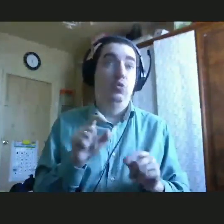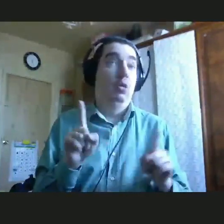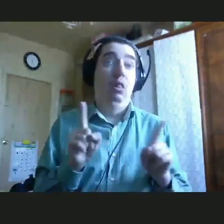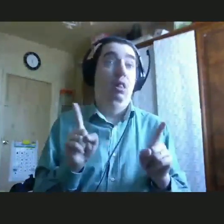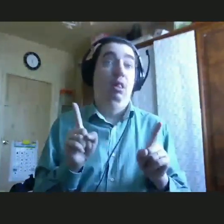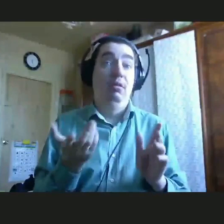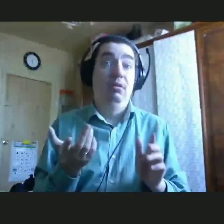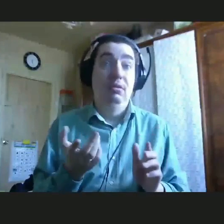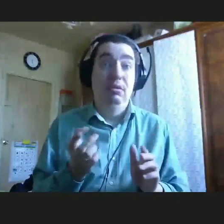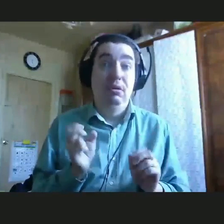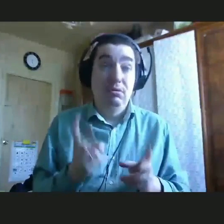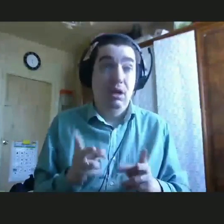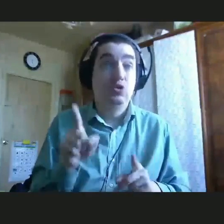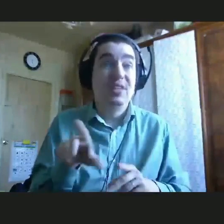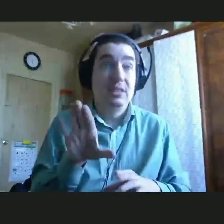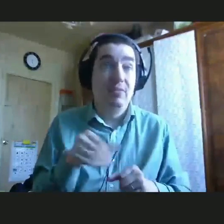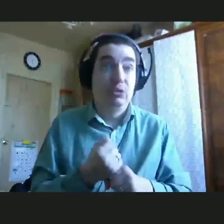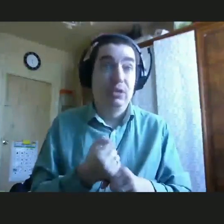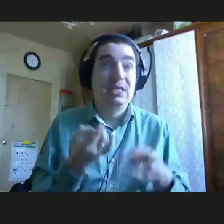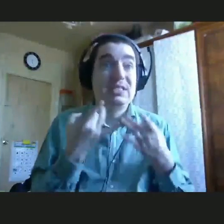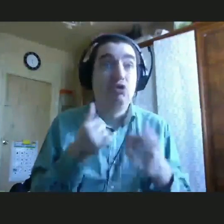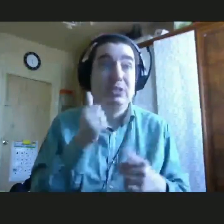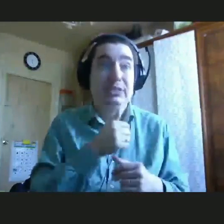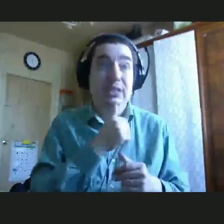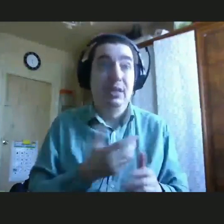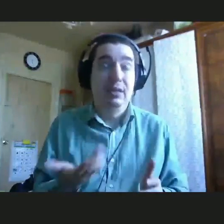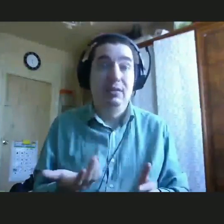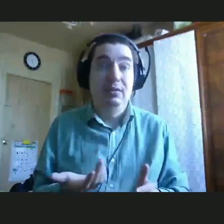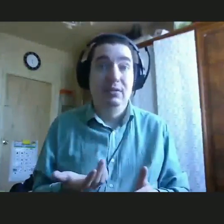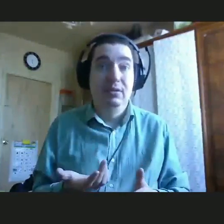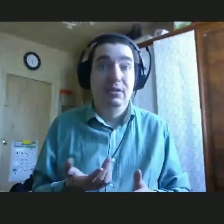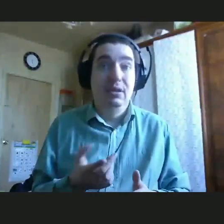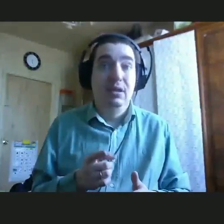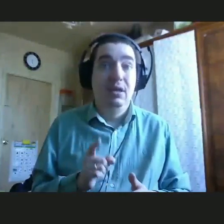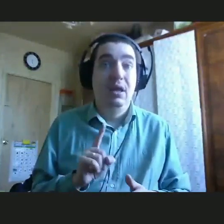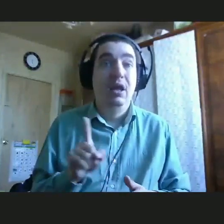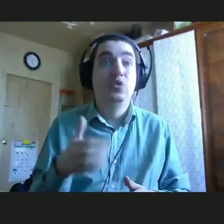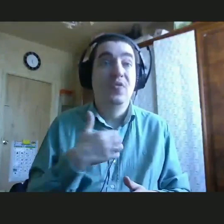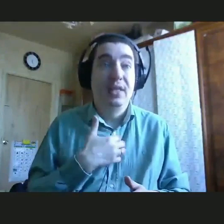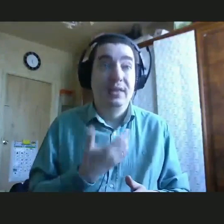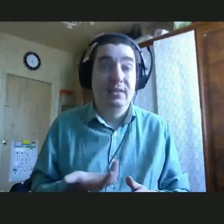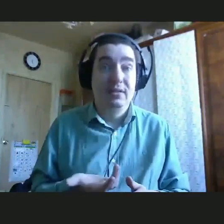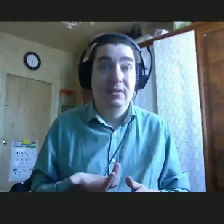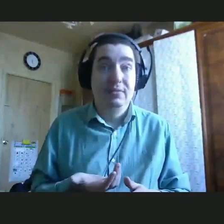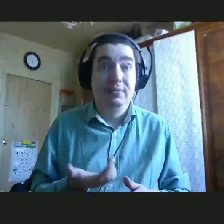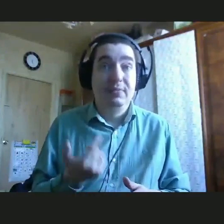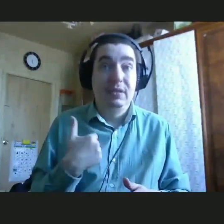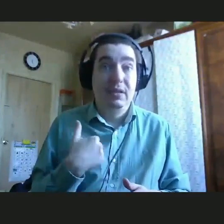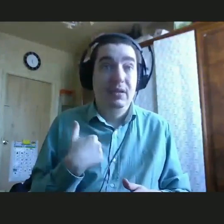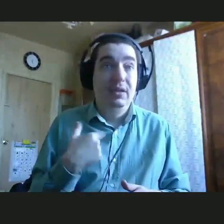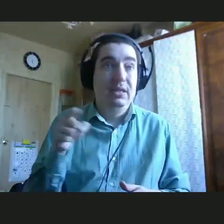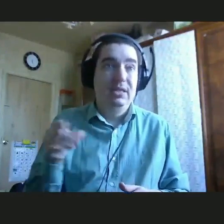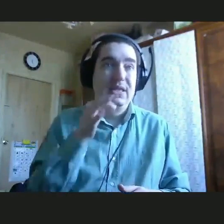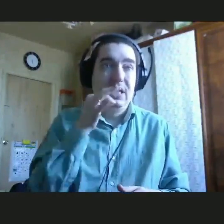представляешь, он завязал шнурки. Говорит, расскажите секрет. На что выходит наш логопед и говорит, я просто ему сказала, что ты никуда не